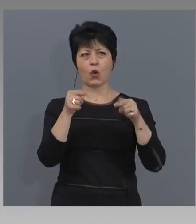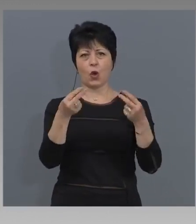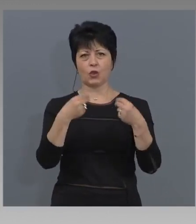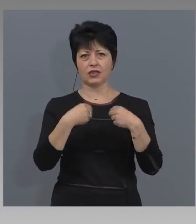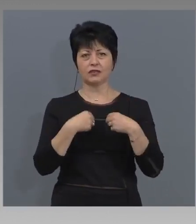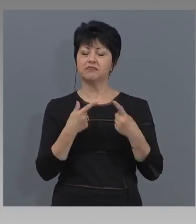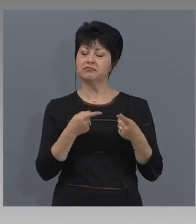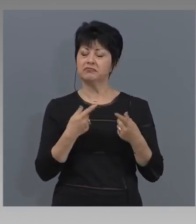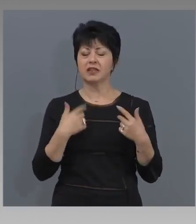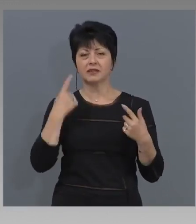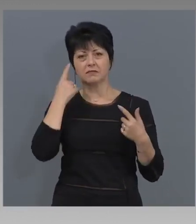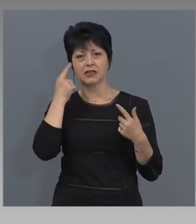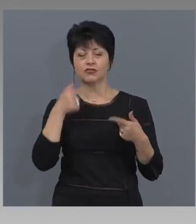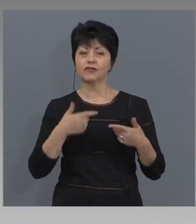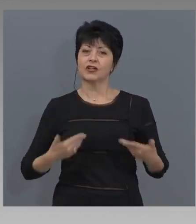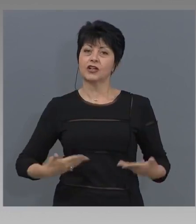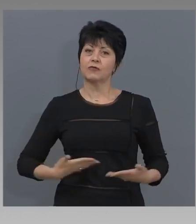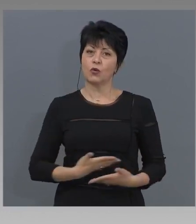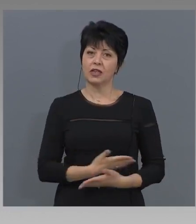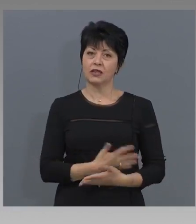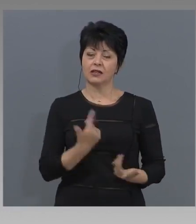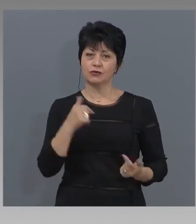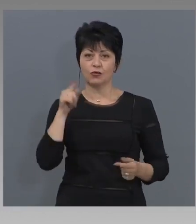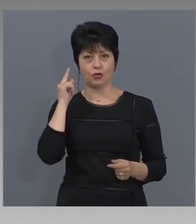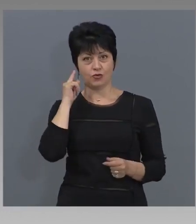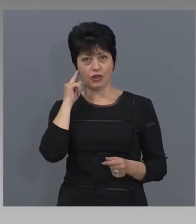наистина ще е много интересно това, което ще чувате. Благодаря.